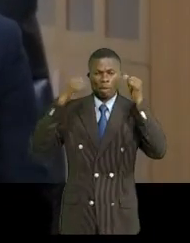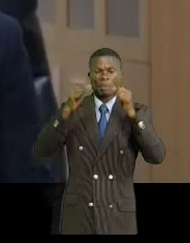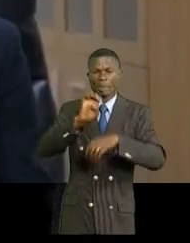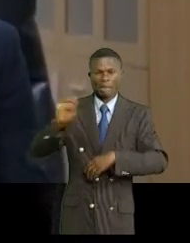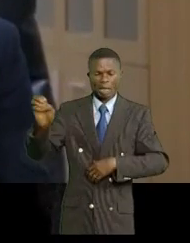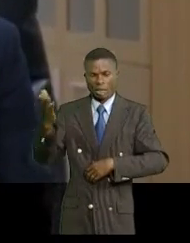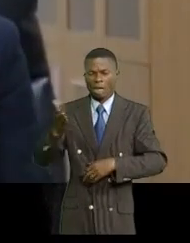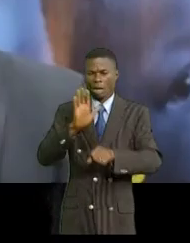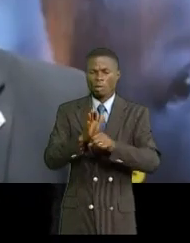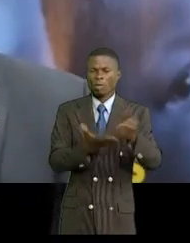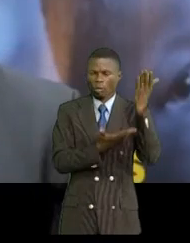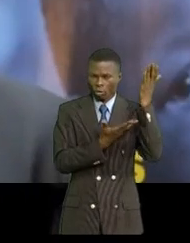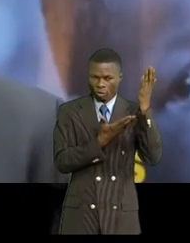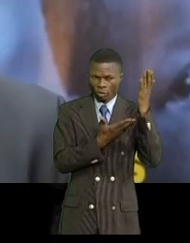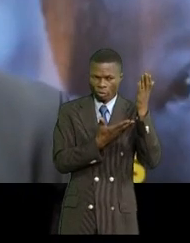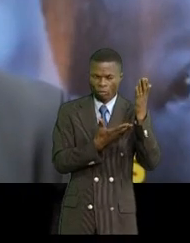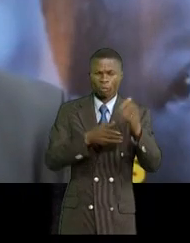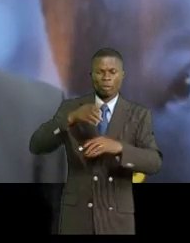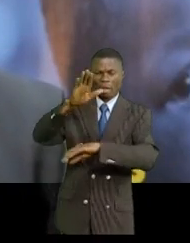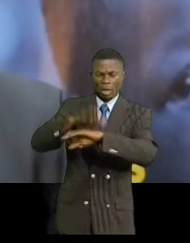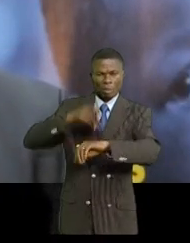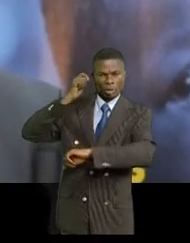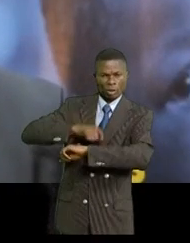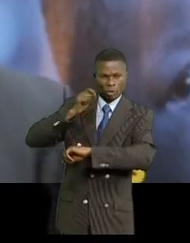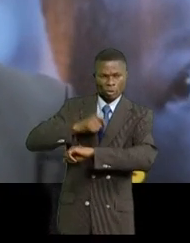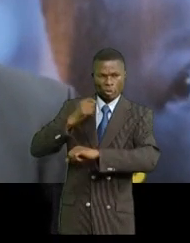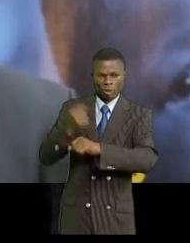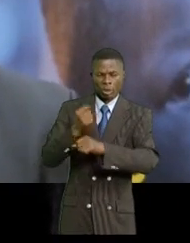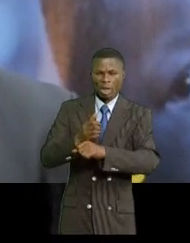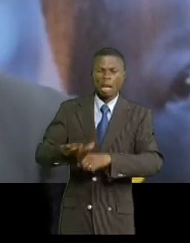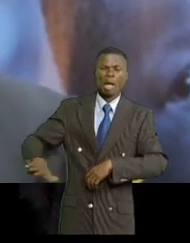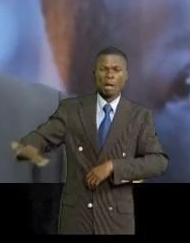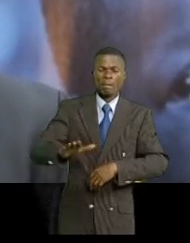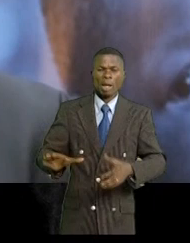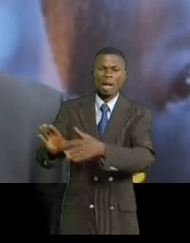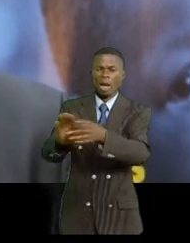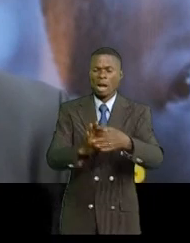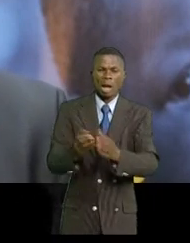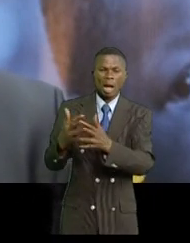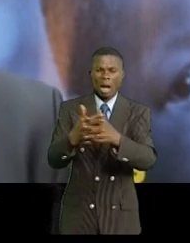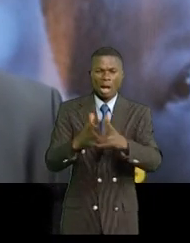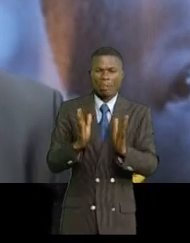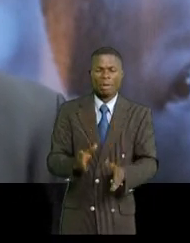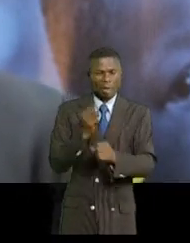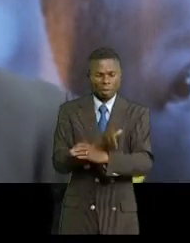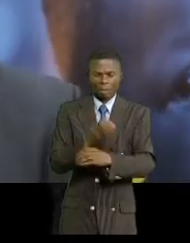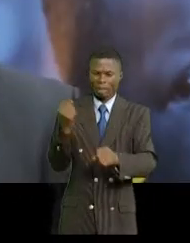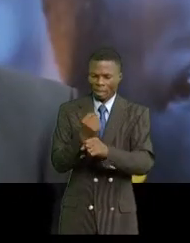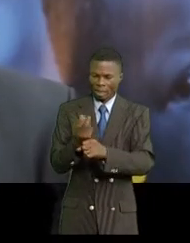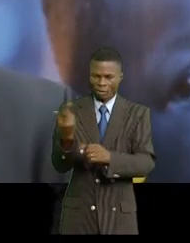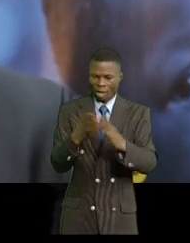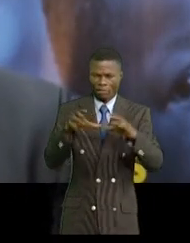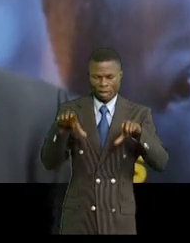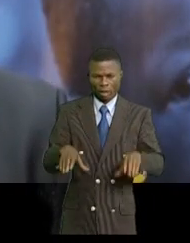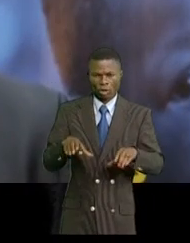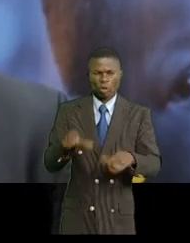très important qu'il y ait de la justice en RDC et les États-Unis soient prêts à travailler ensemble dans ces bouts. Il y a